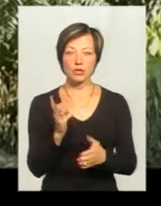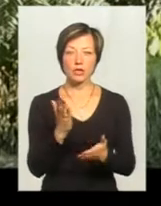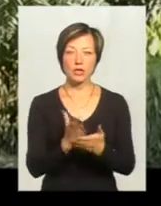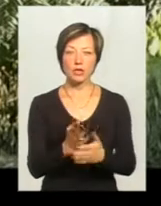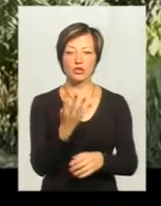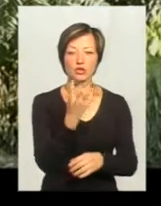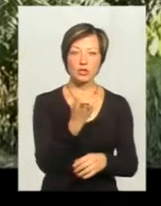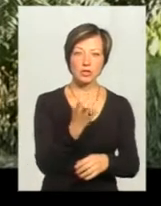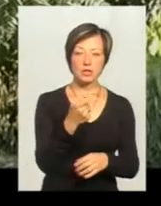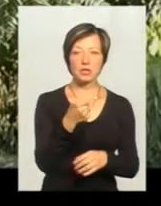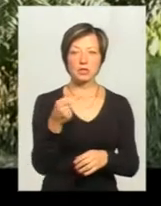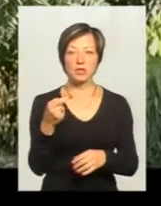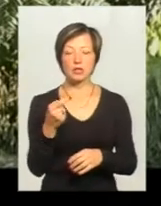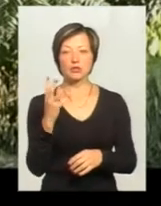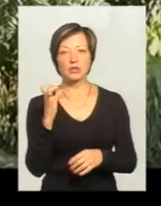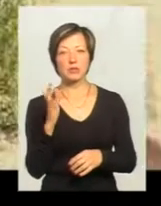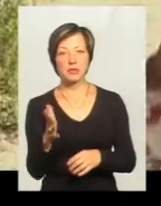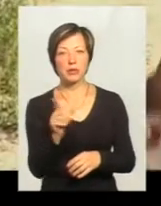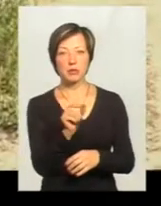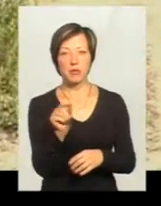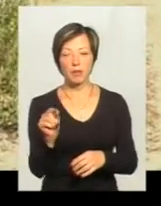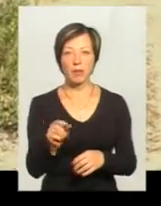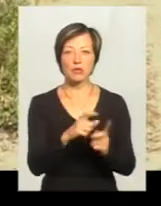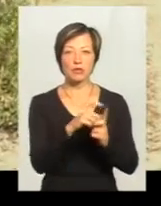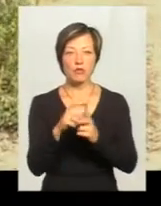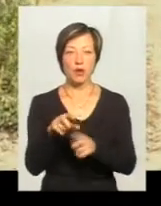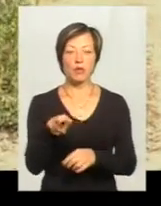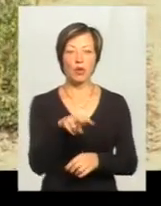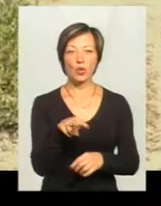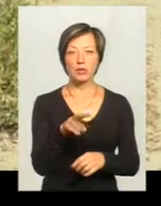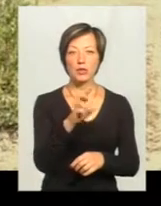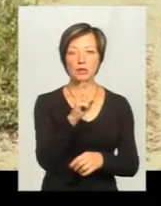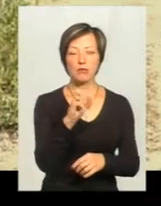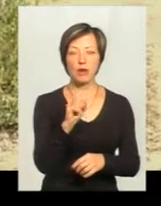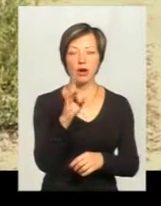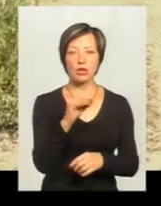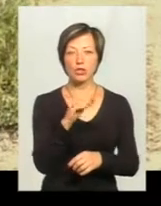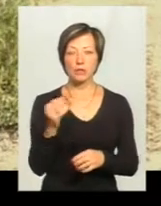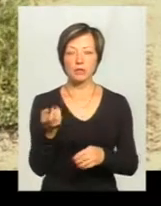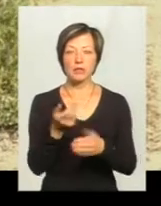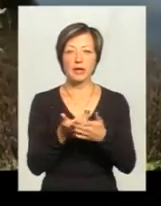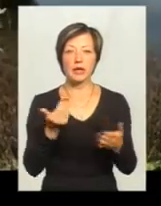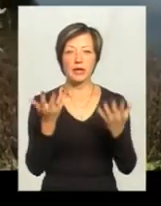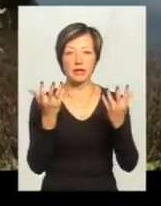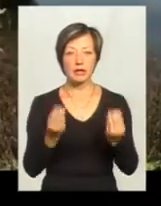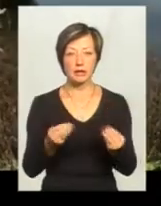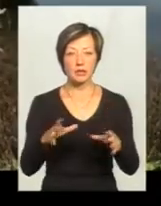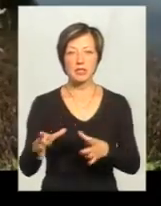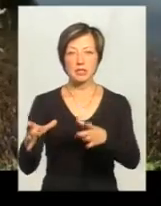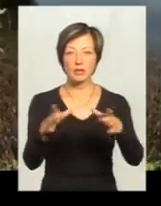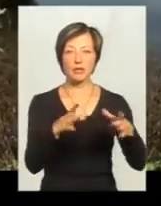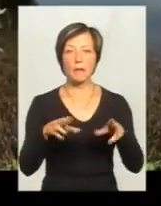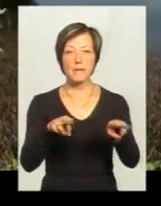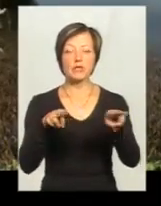400-450 пар. За словами Людмили Збарас, за два дні до того, як лелека прийшов до її подвір'я, на місцевому ставку полювали